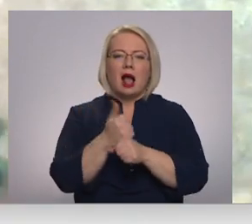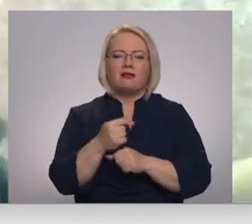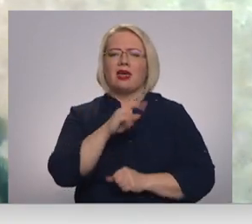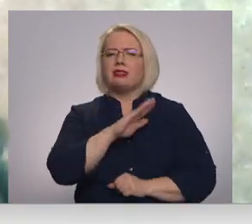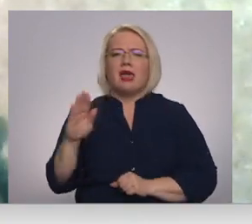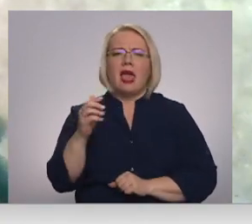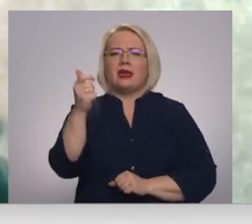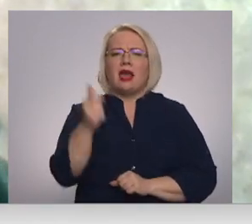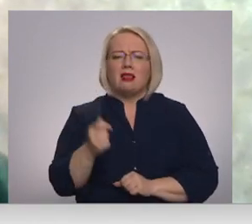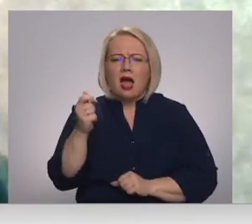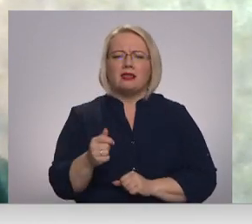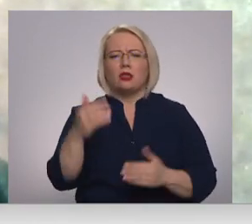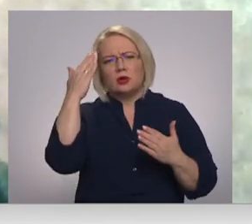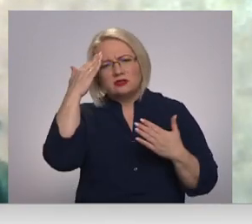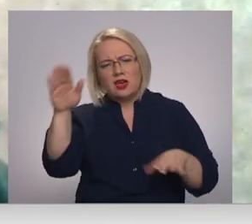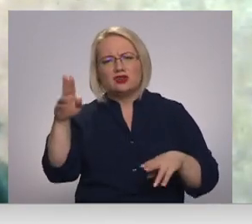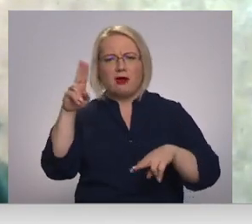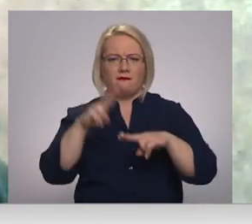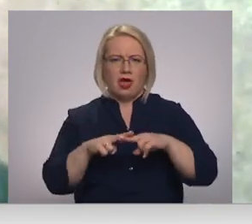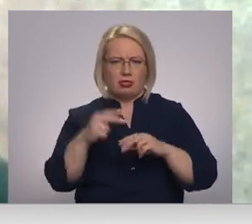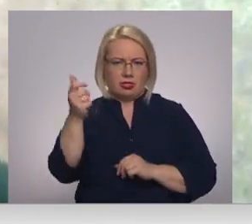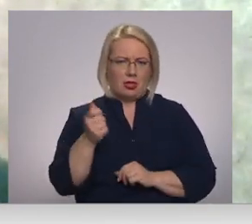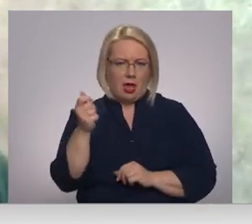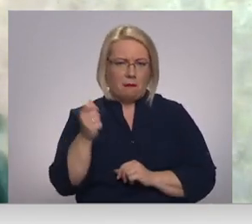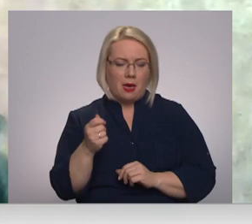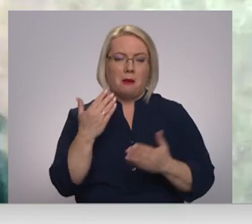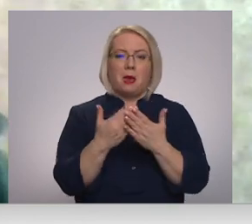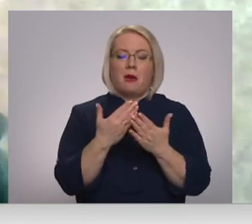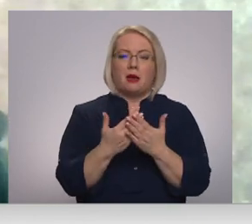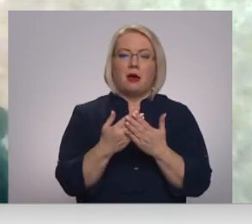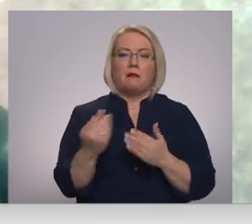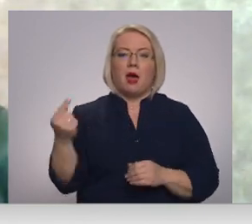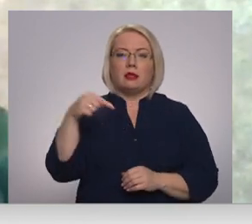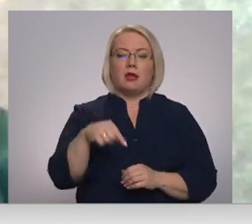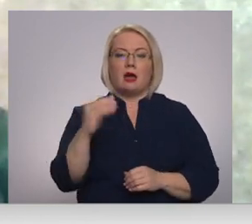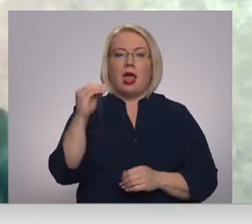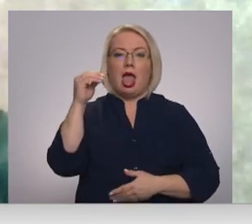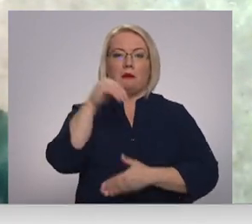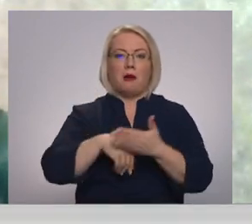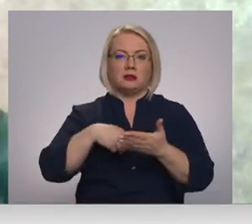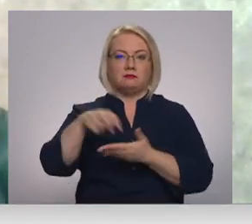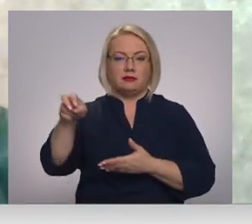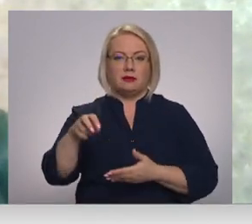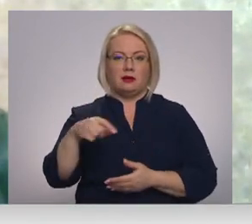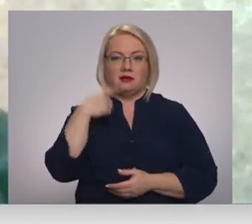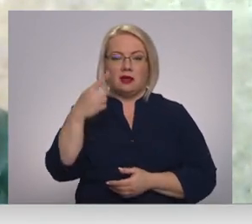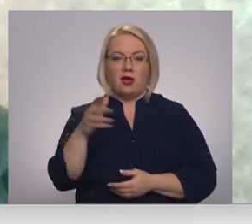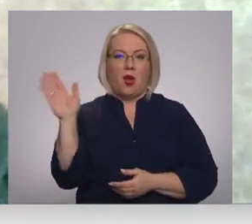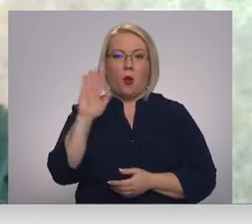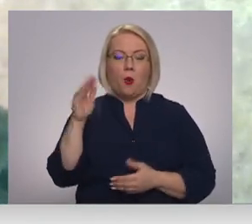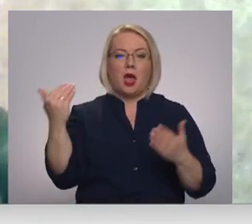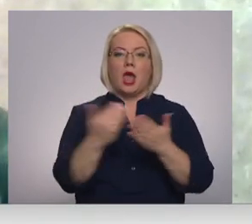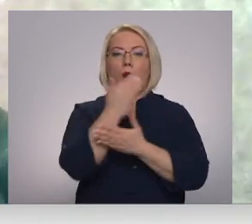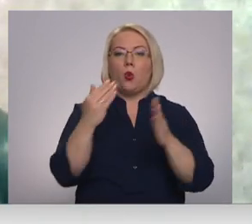maskpazīstamām nezināmām vietnēm. Respektīvi, piemēram, atnāk e-pass un saka, hei, rekur jauna